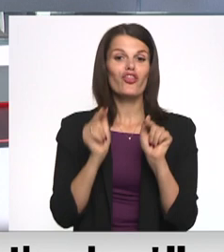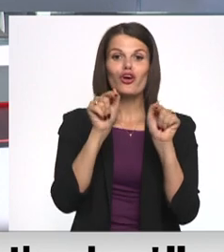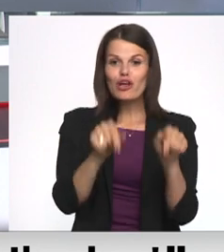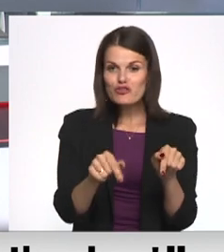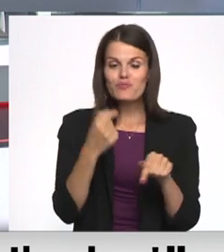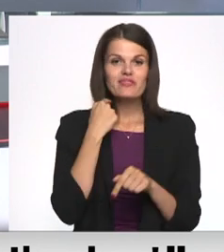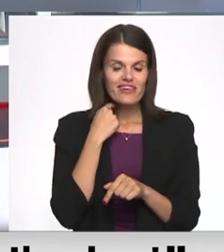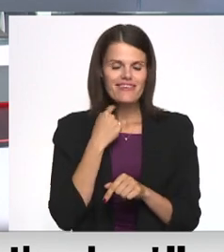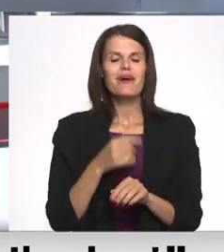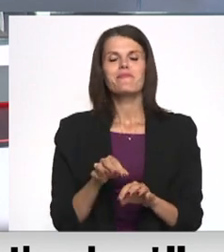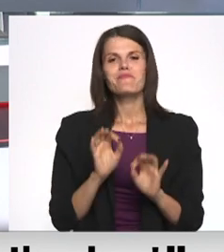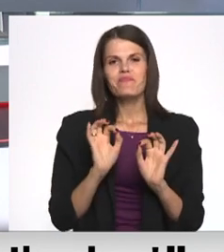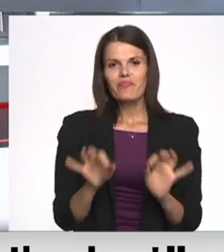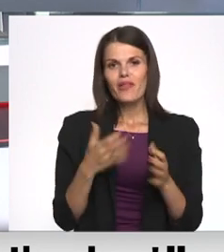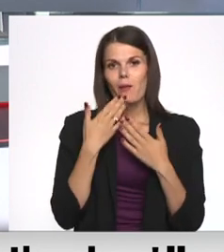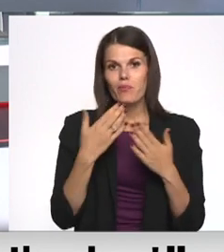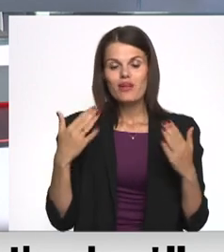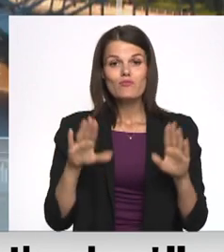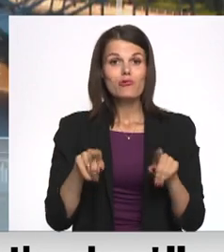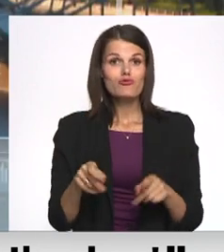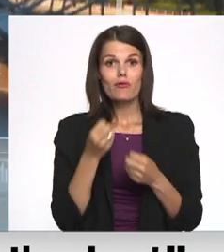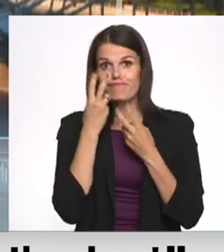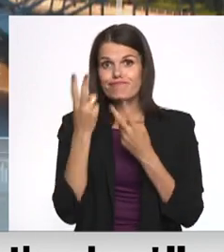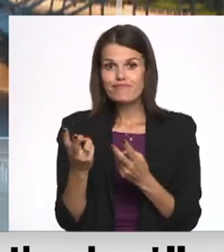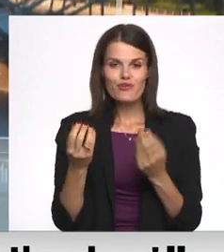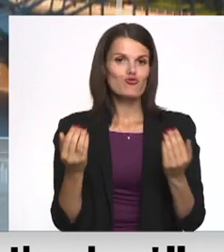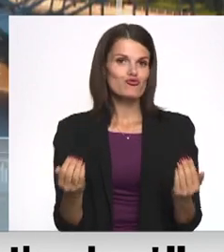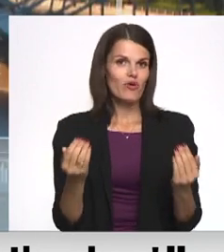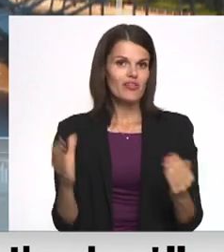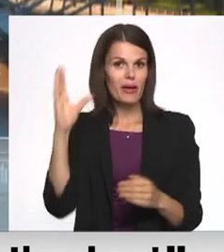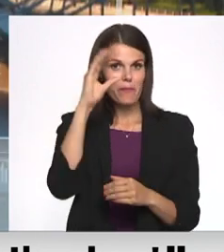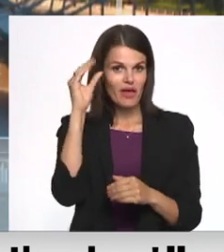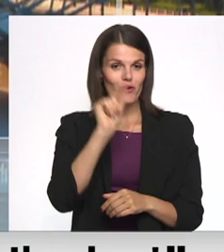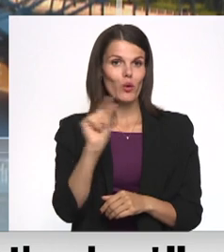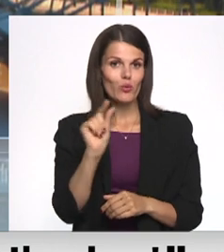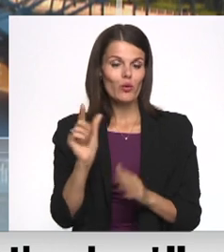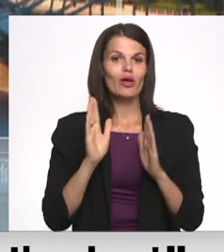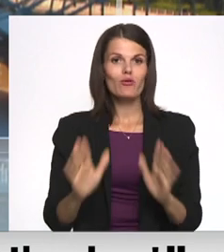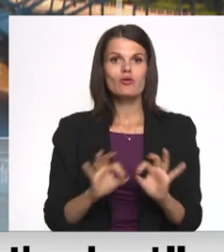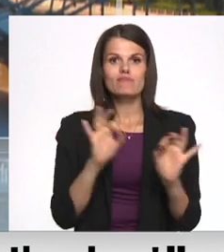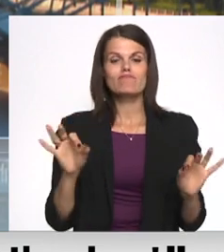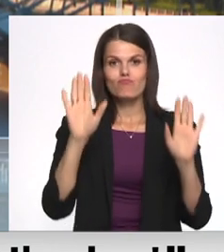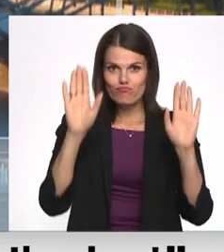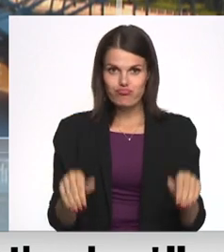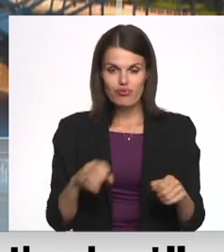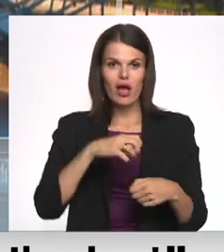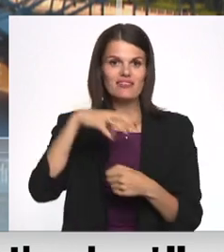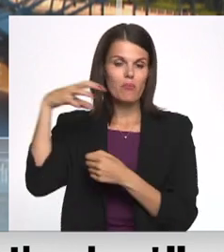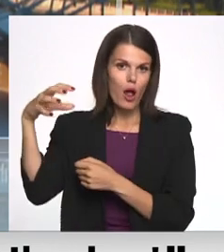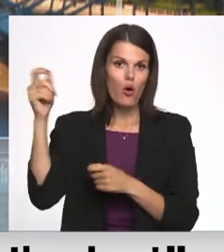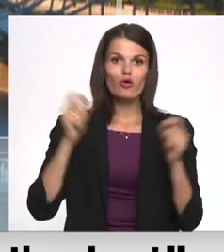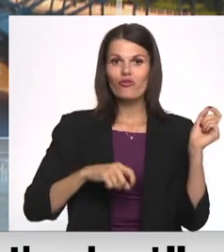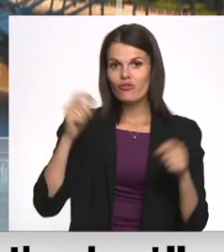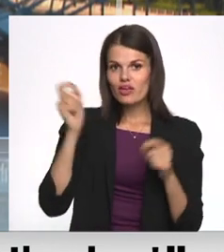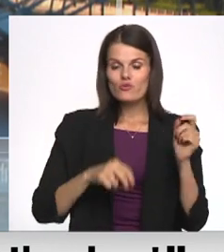Ilze. Jā, paldies, tā. Par šo ieskatu tātad šodien pievakarē tūlīt jau tiks dot starts gaisa balona festivālam